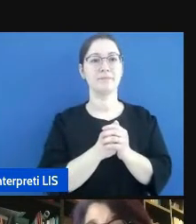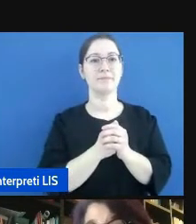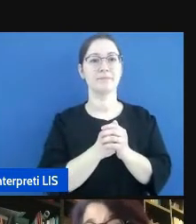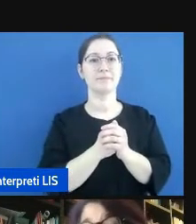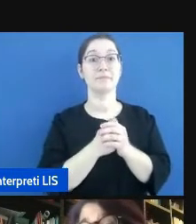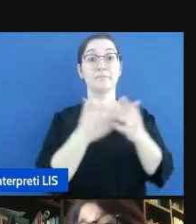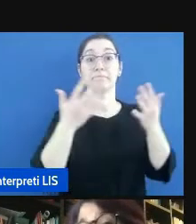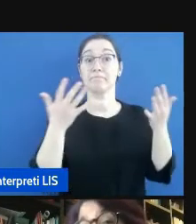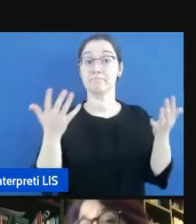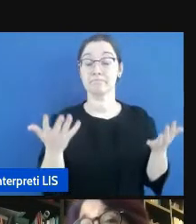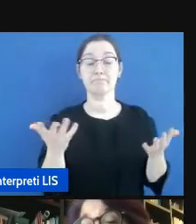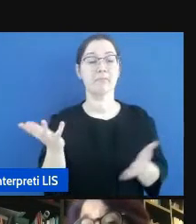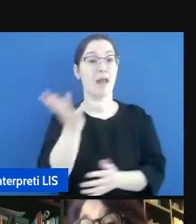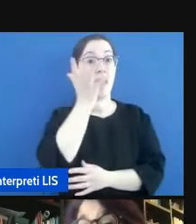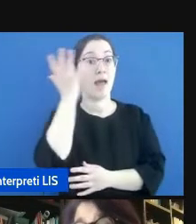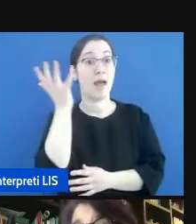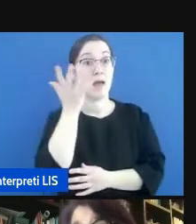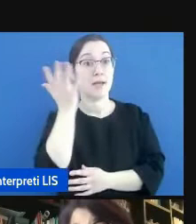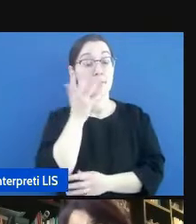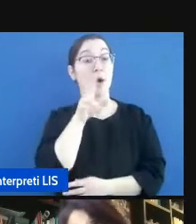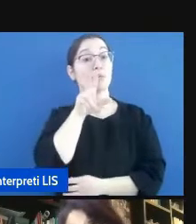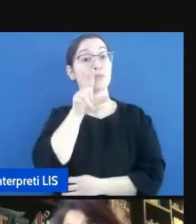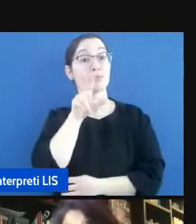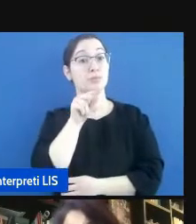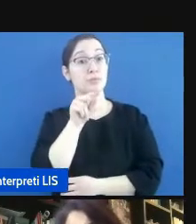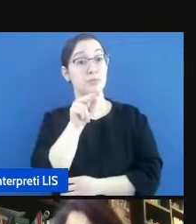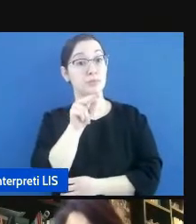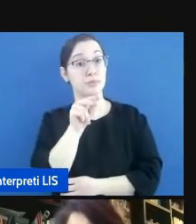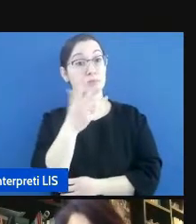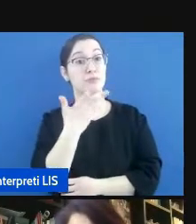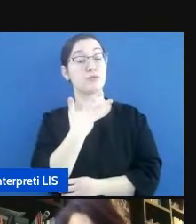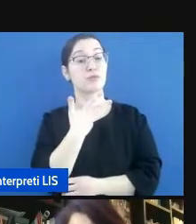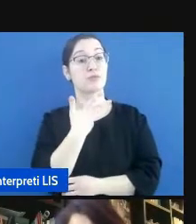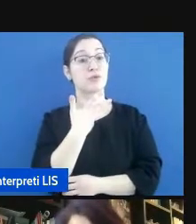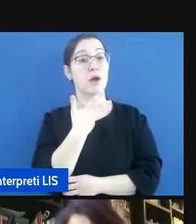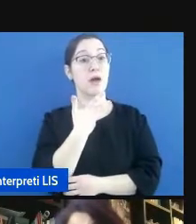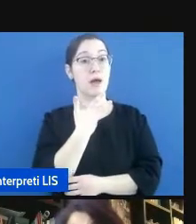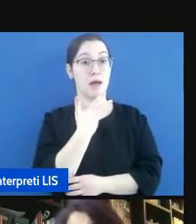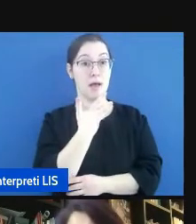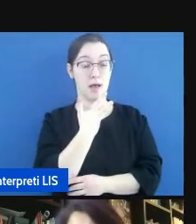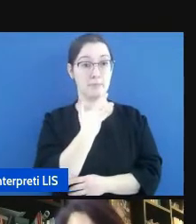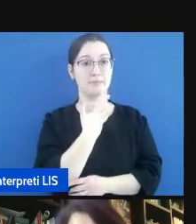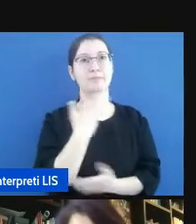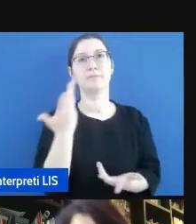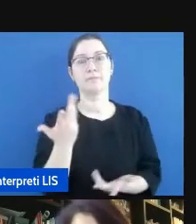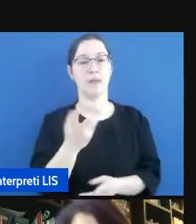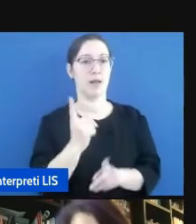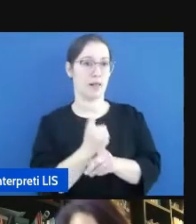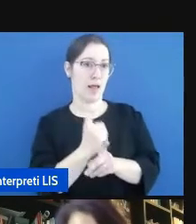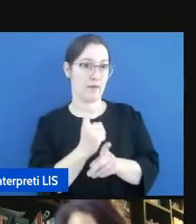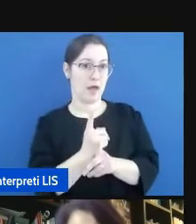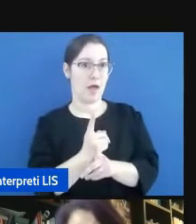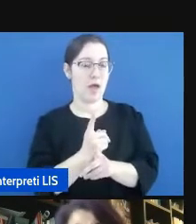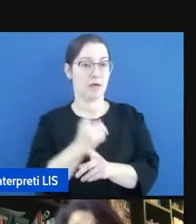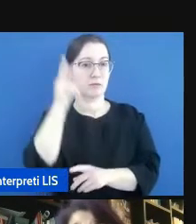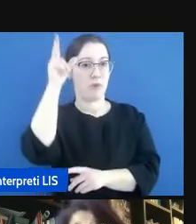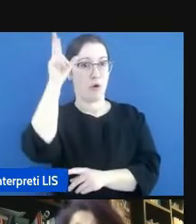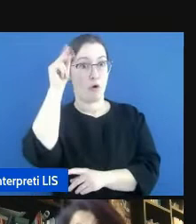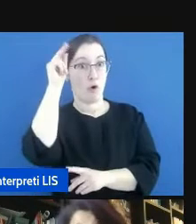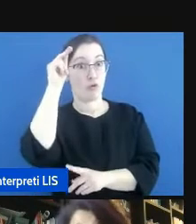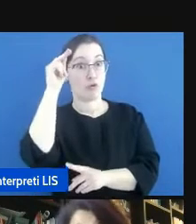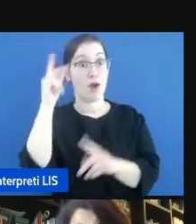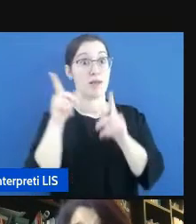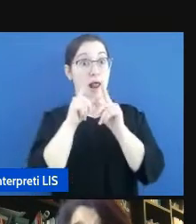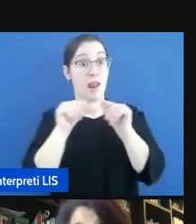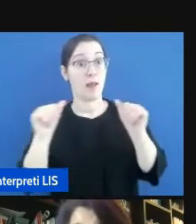Per esempio nella lingua parlata abbiamo anche, non solo conoscenze linguistiche, ma